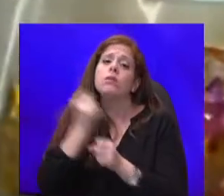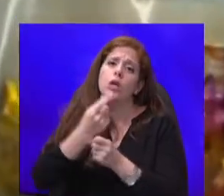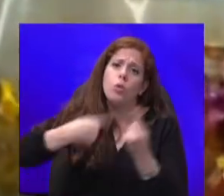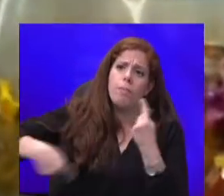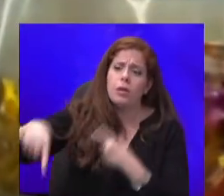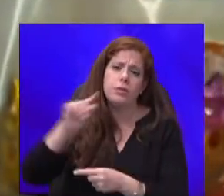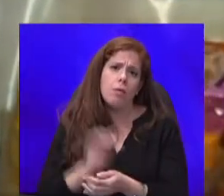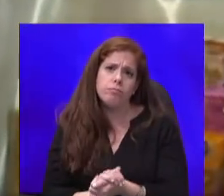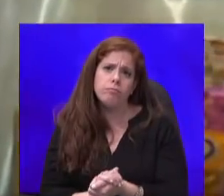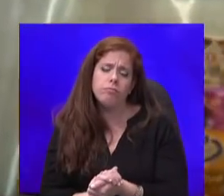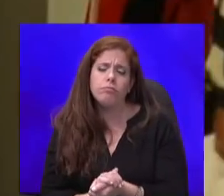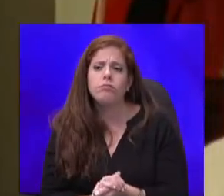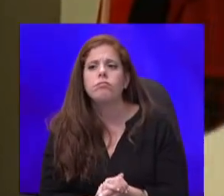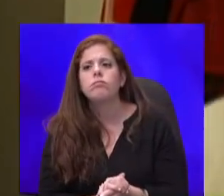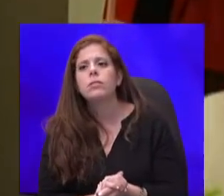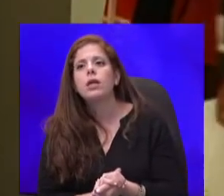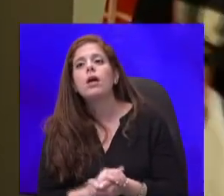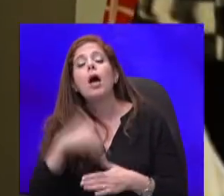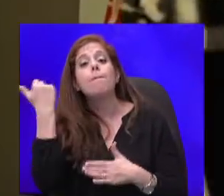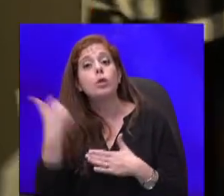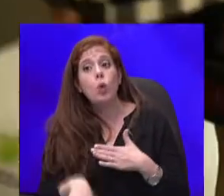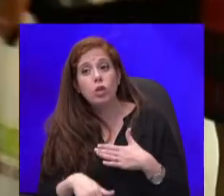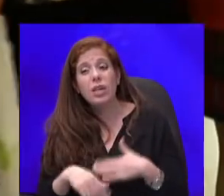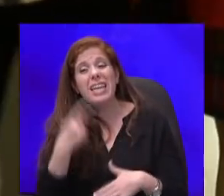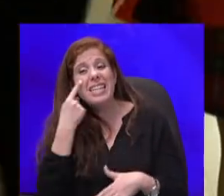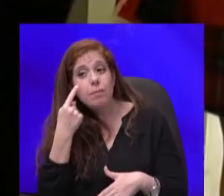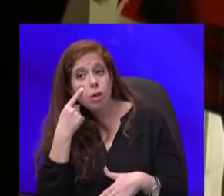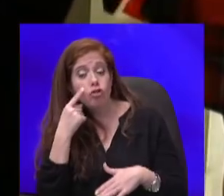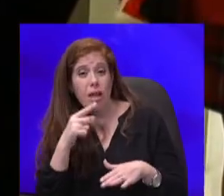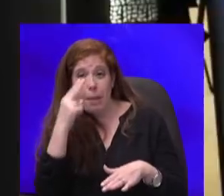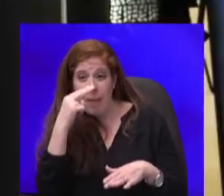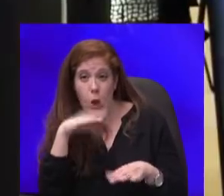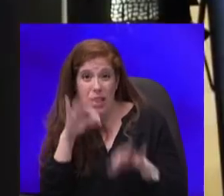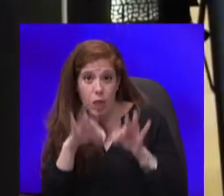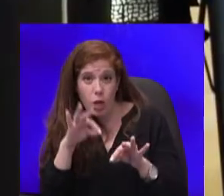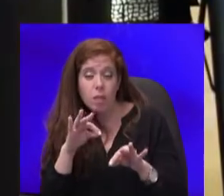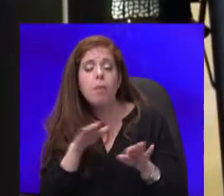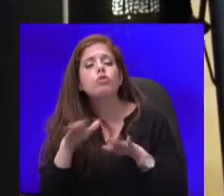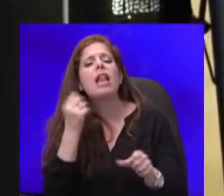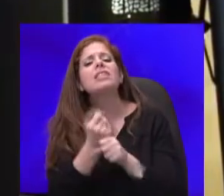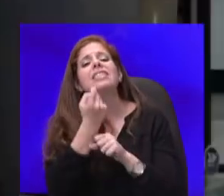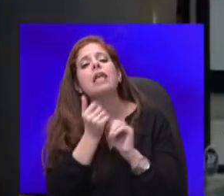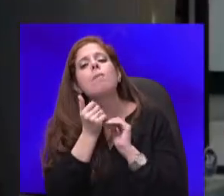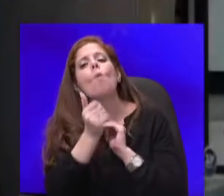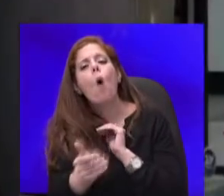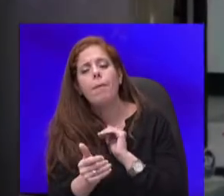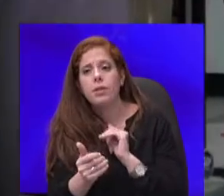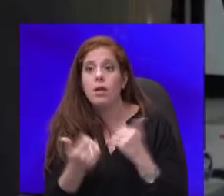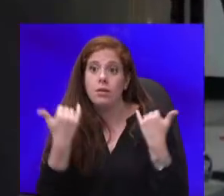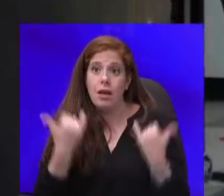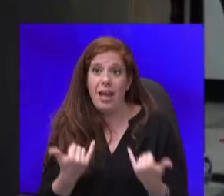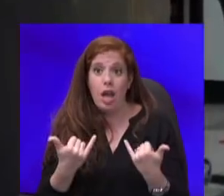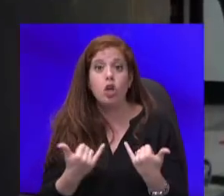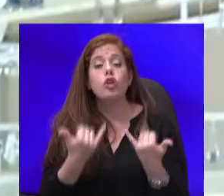בשורה התחתונה נדמה שאת פיילוט הקניונים הממשלה עשתה קצת מאוחר מדי. כעת כשהמספרים עולים זה נראה משונה